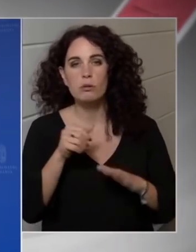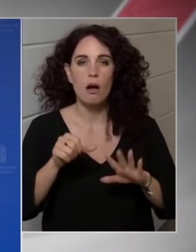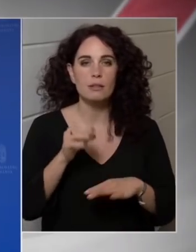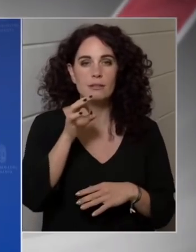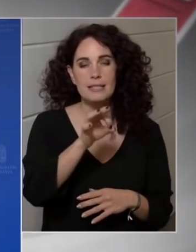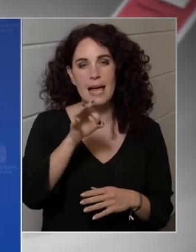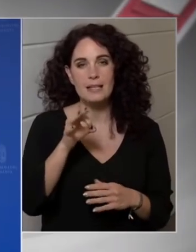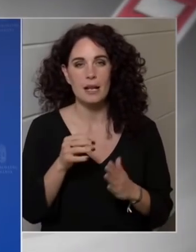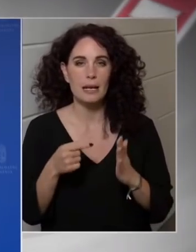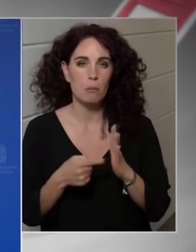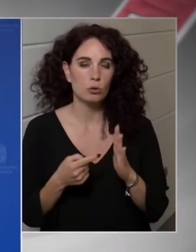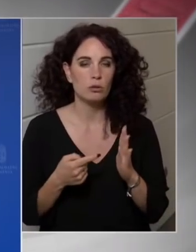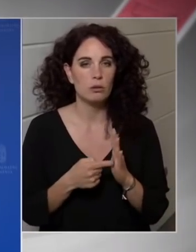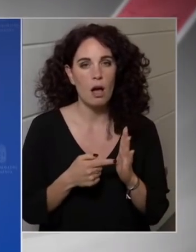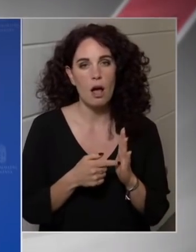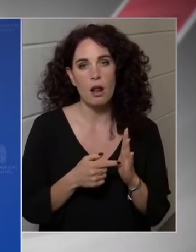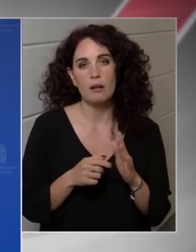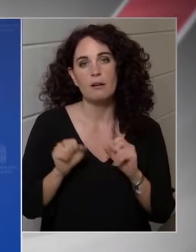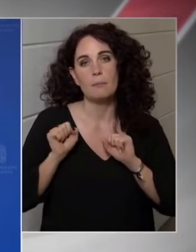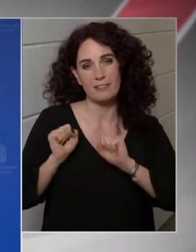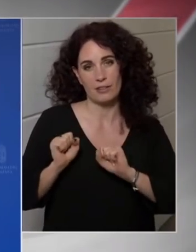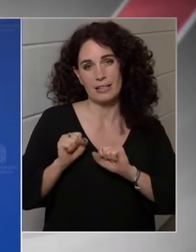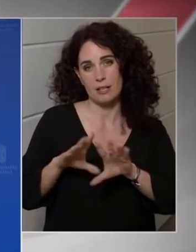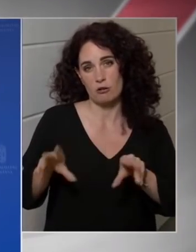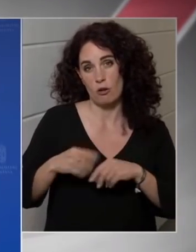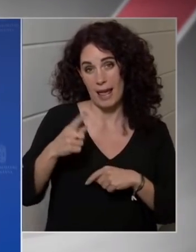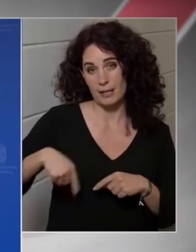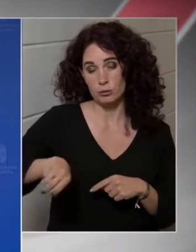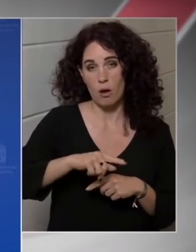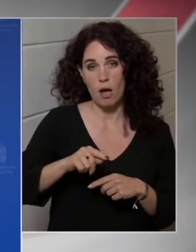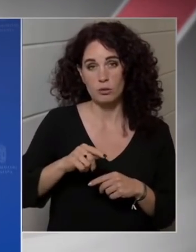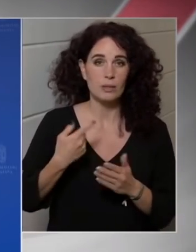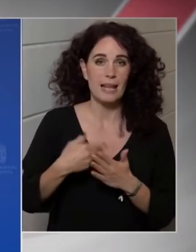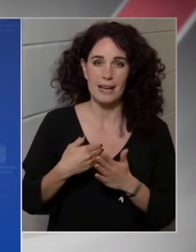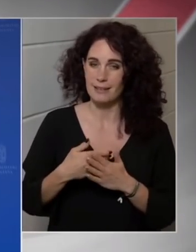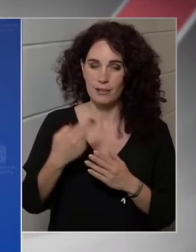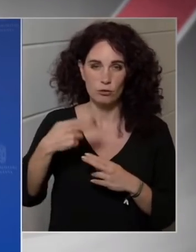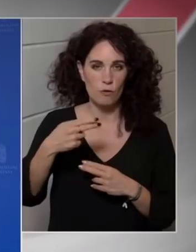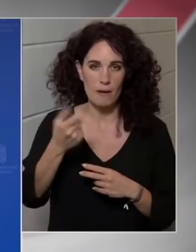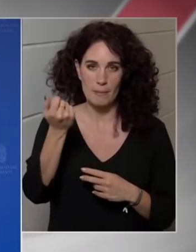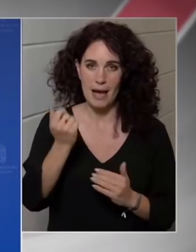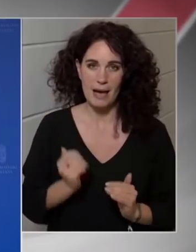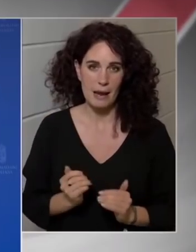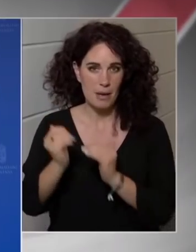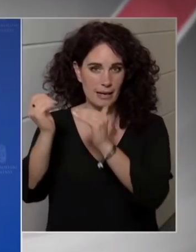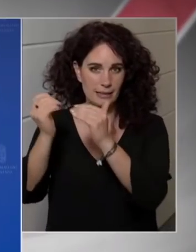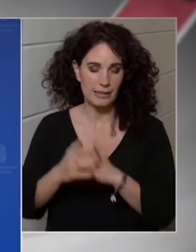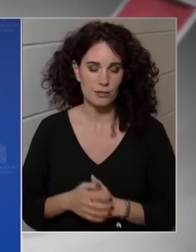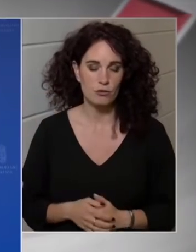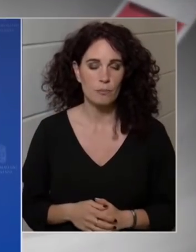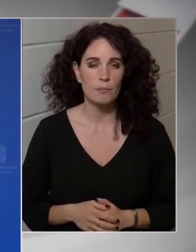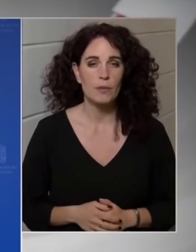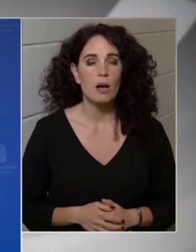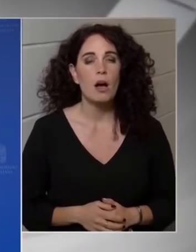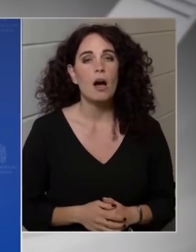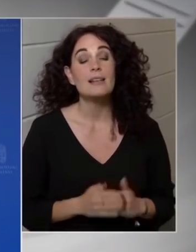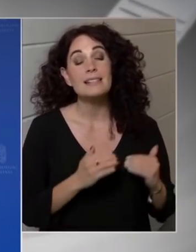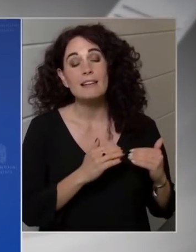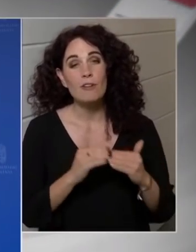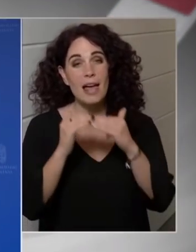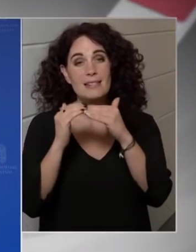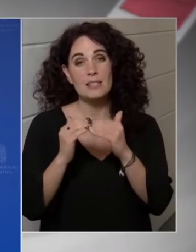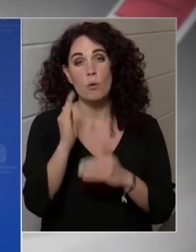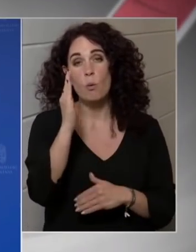ponttal védik meg a családokat a további áramelkedéstől. Ami az infláció jövőbeli pályáját